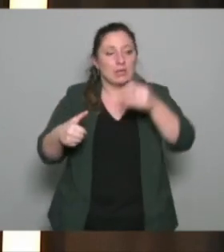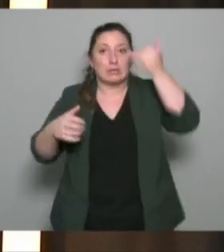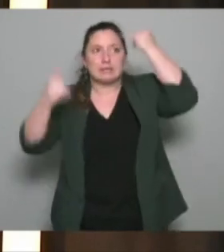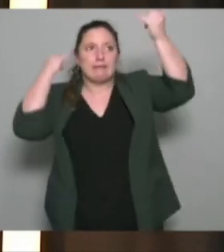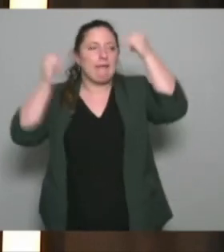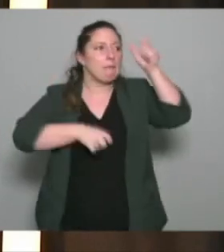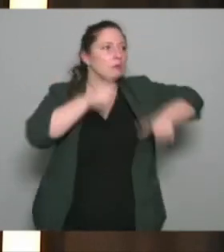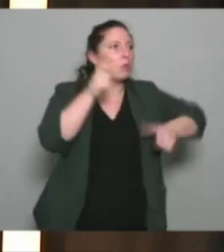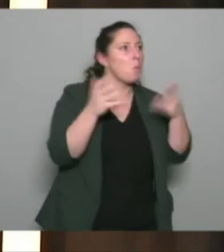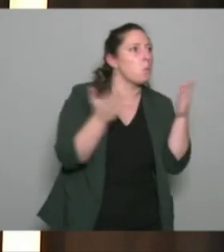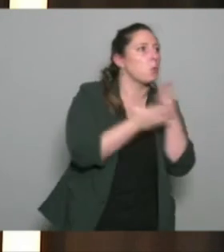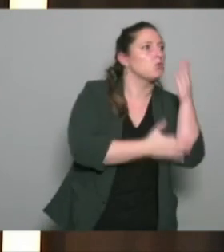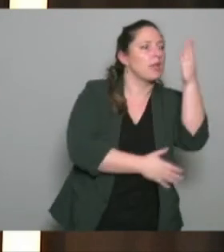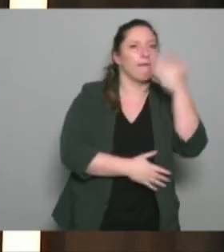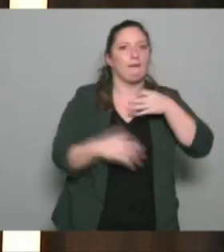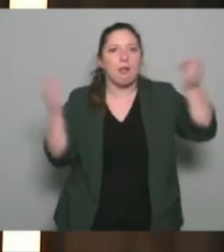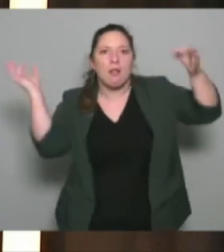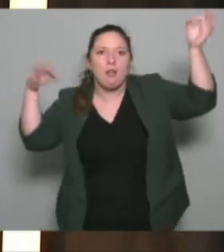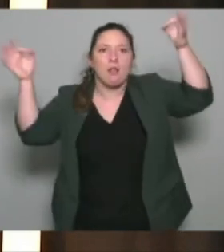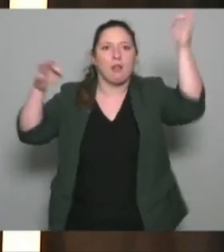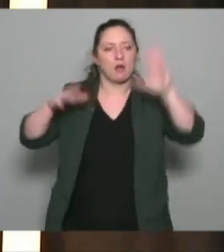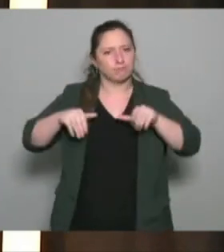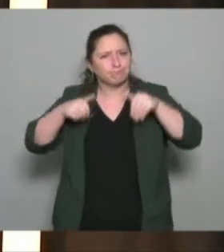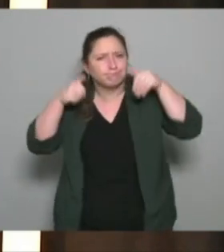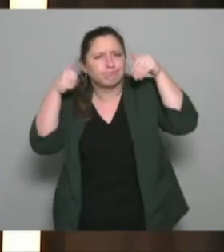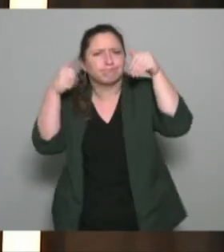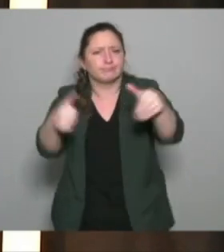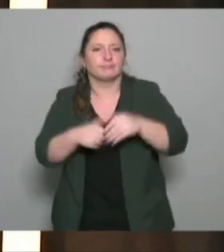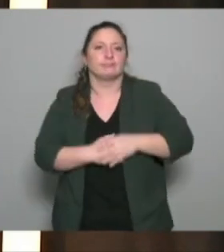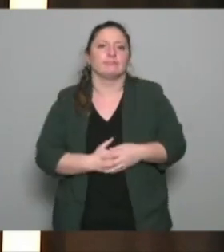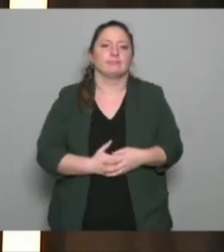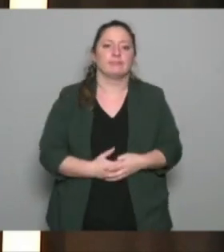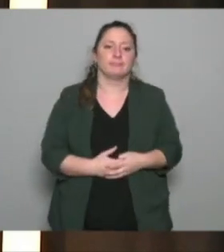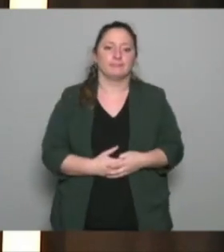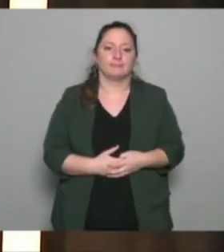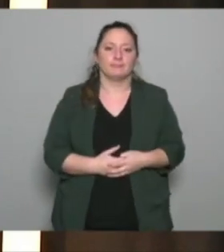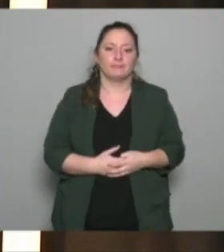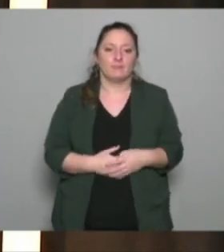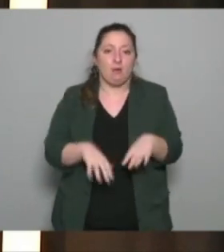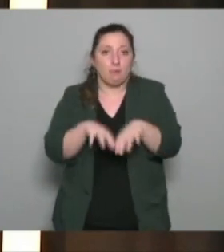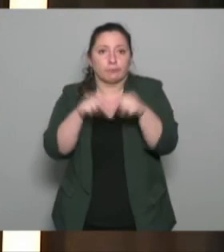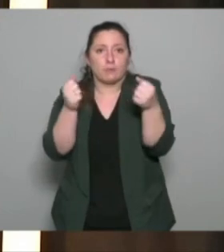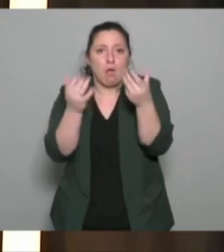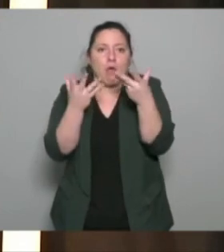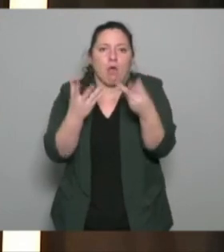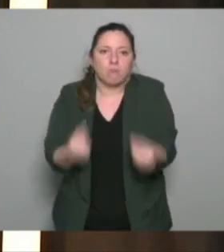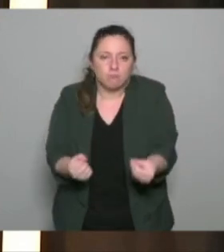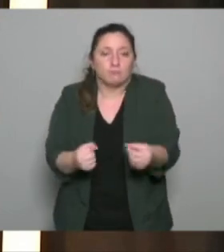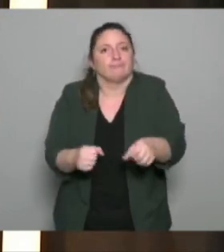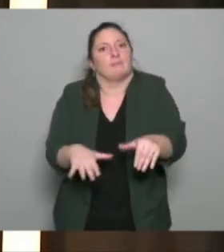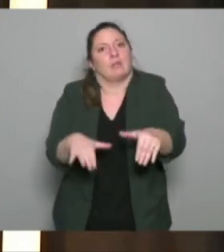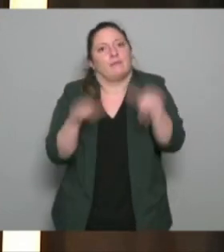qui ont pu les projets qui ont pu se dessiner dans les esprits des uns et des autres puissent rapidement se